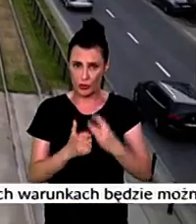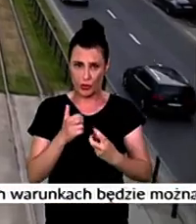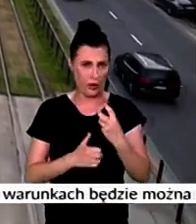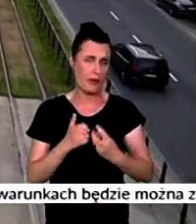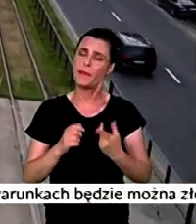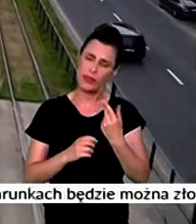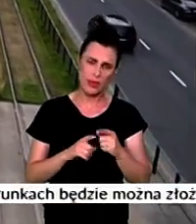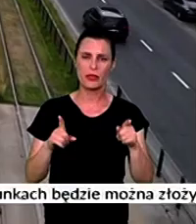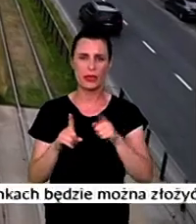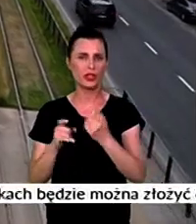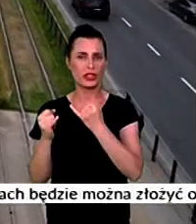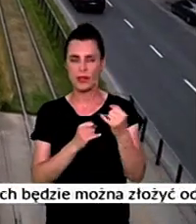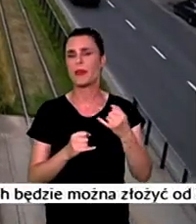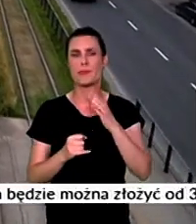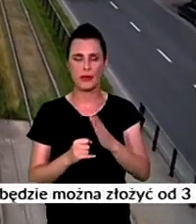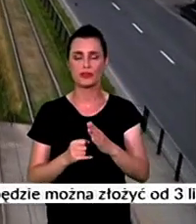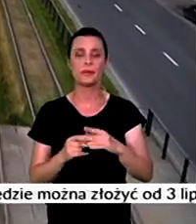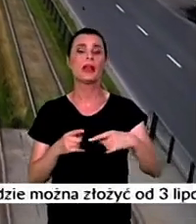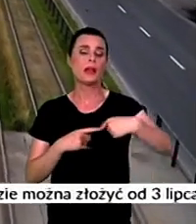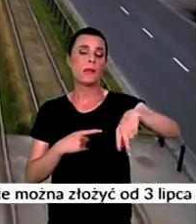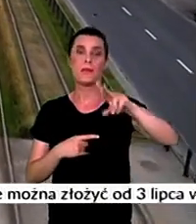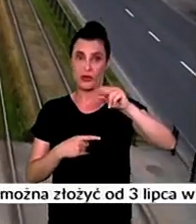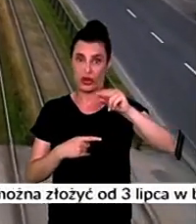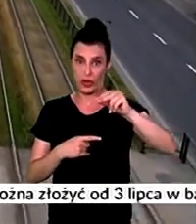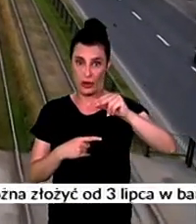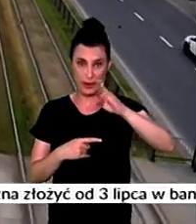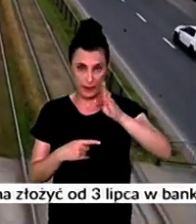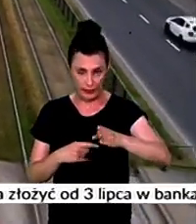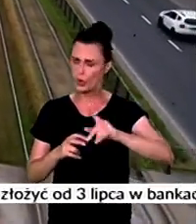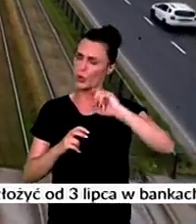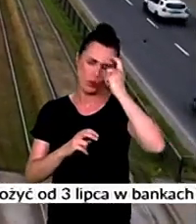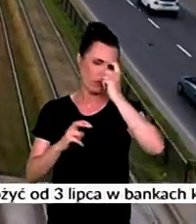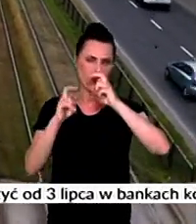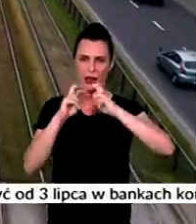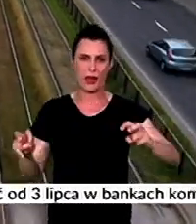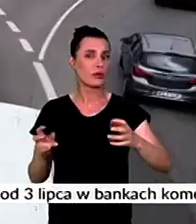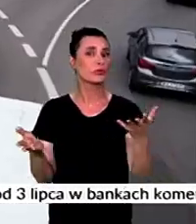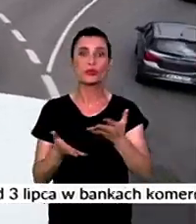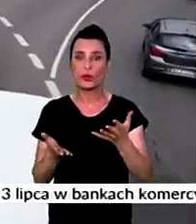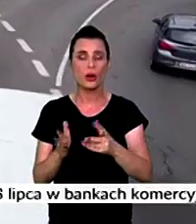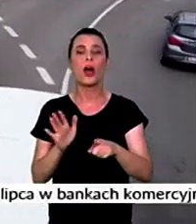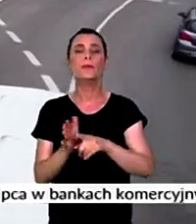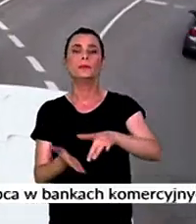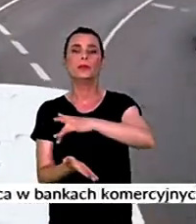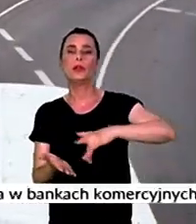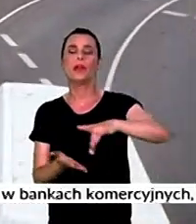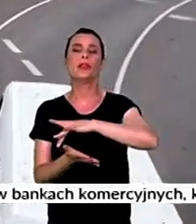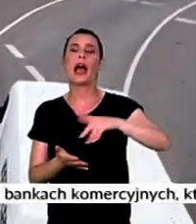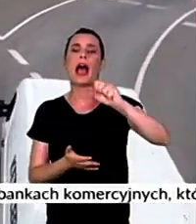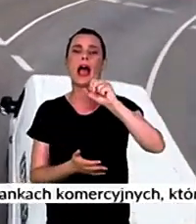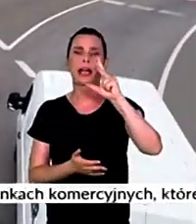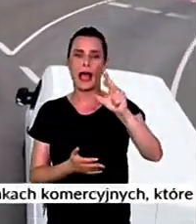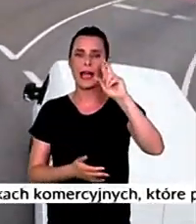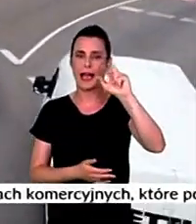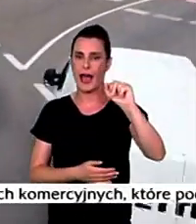czasie wystąpią w tej okolicy już od najbliższego poniedziałku. Generalny remont położonego nieopodal ronda zgrupowania AK